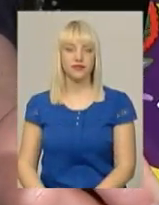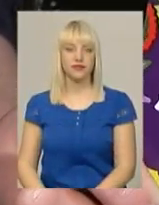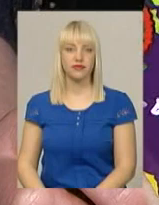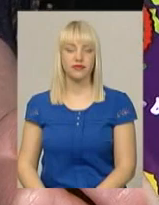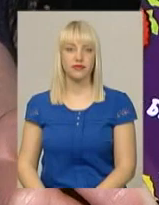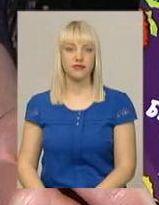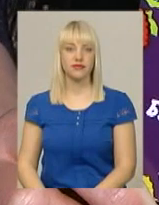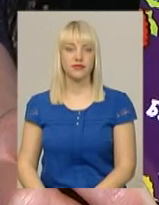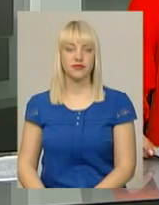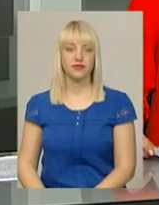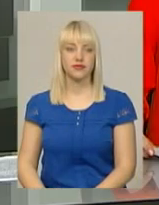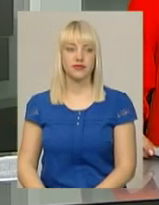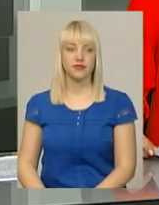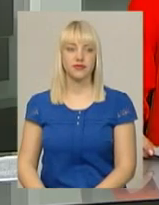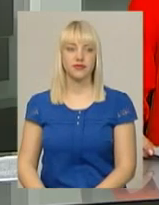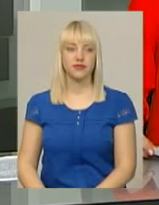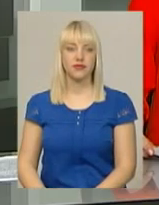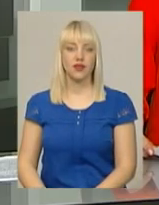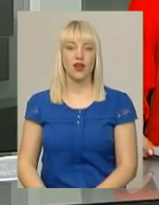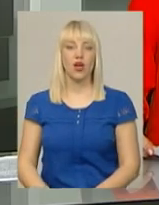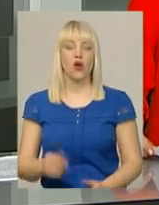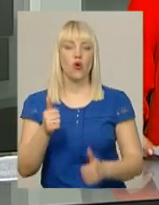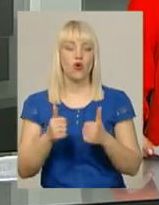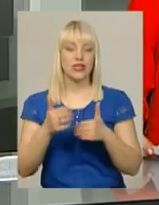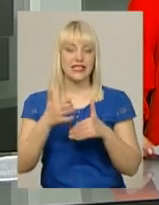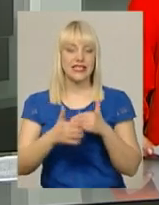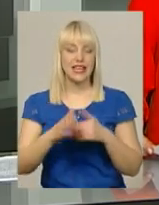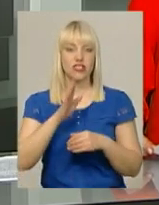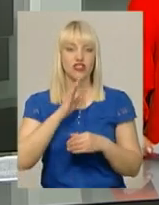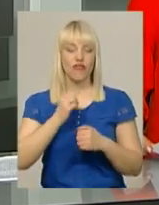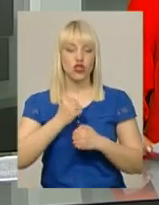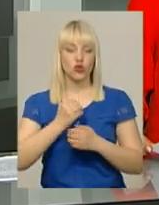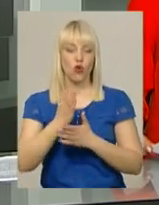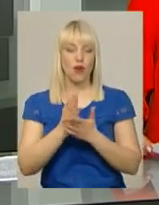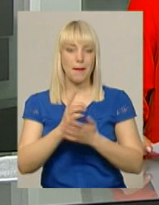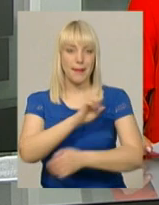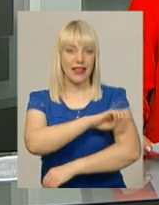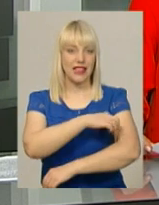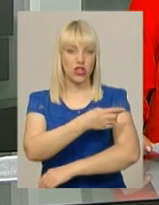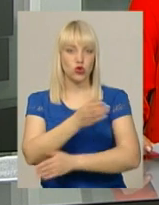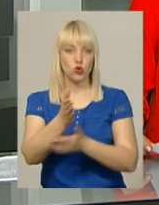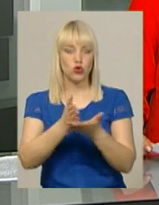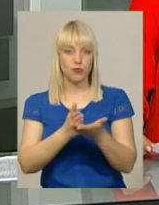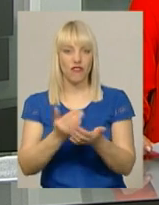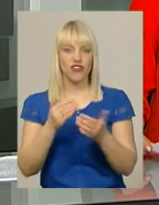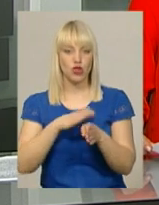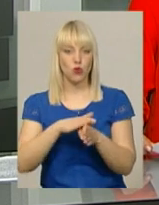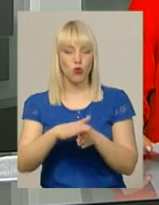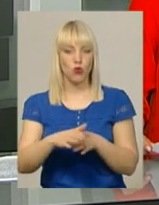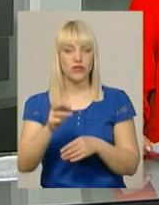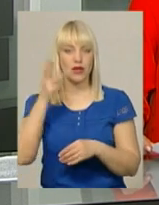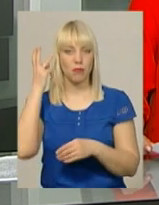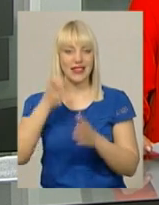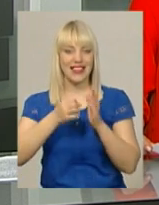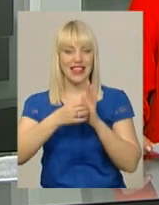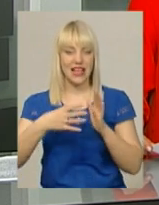Поділяцентр. Конкурс серед жінок військовослужбовців медичної служби відбувся нині у Хмельницькому 15-му